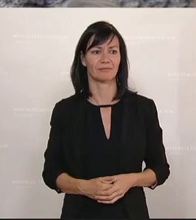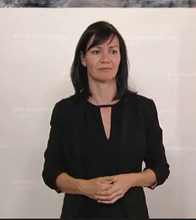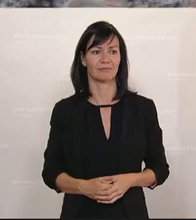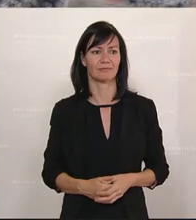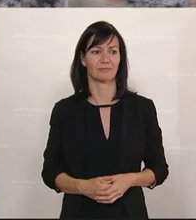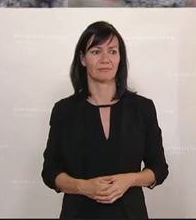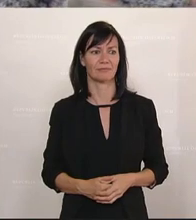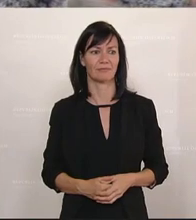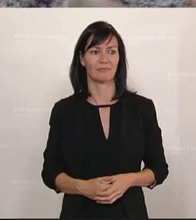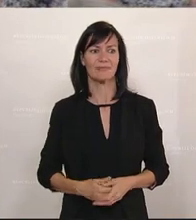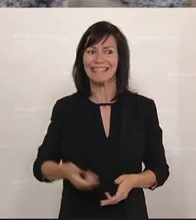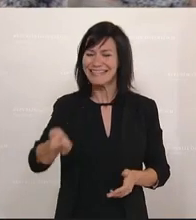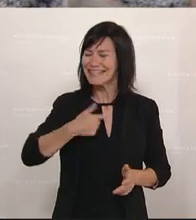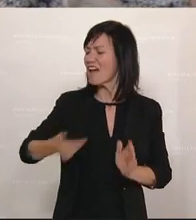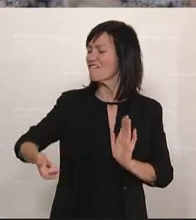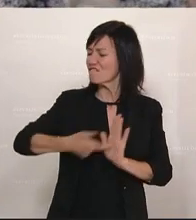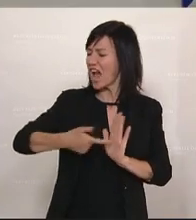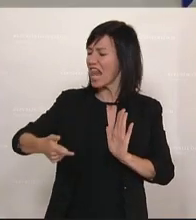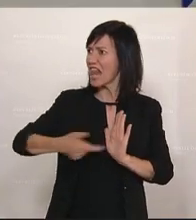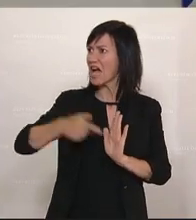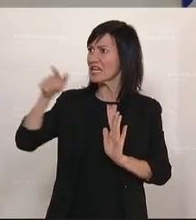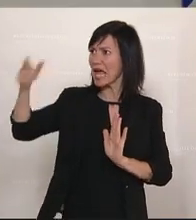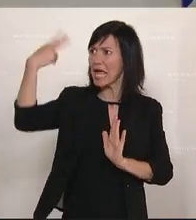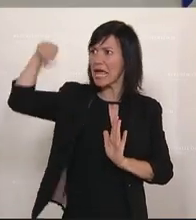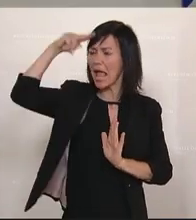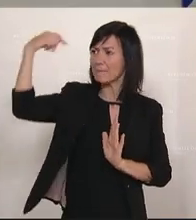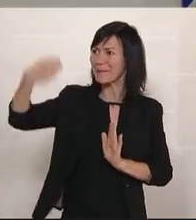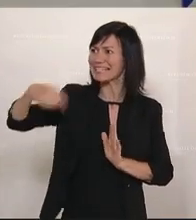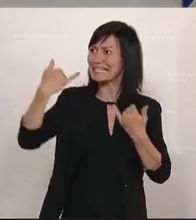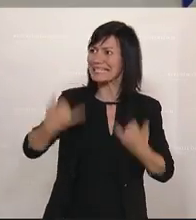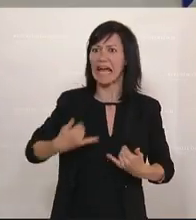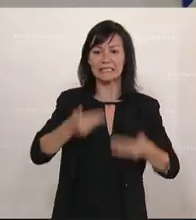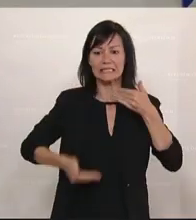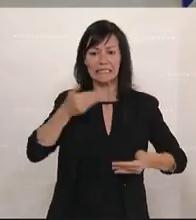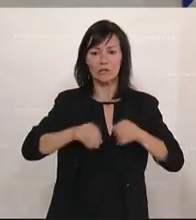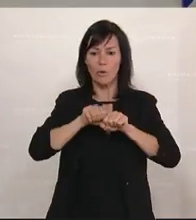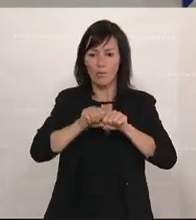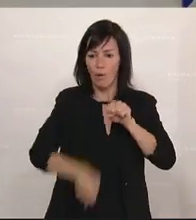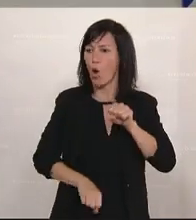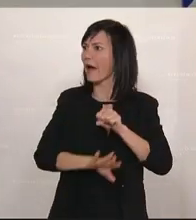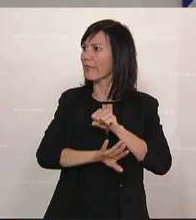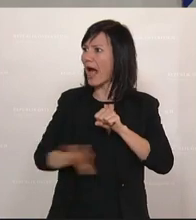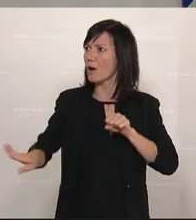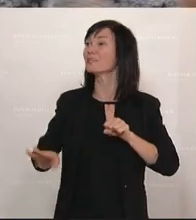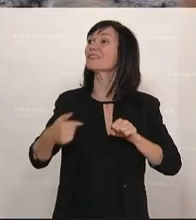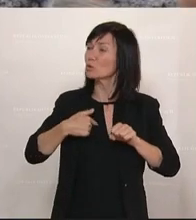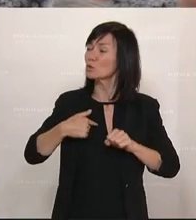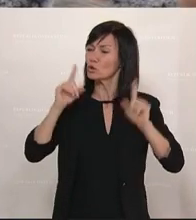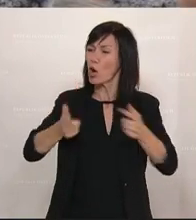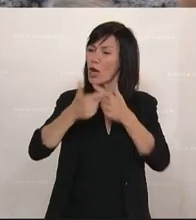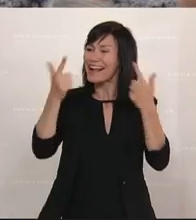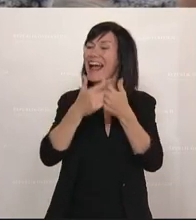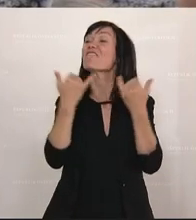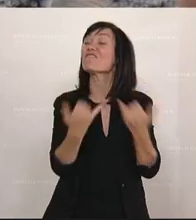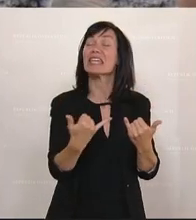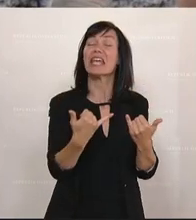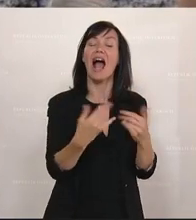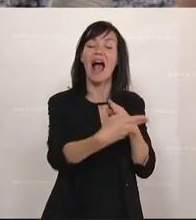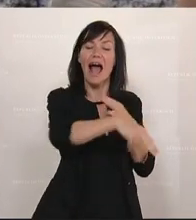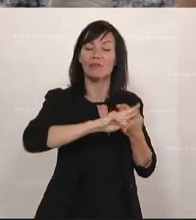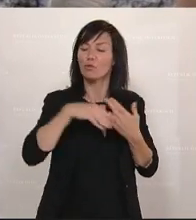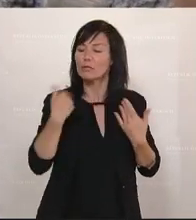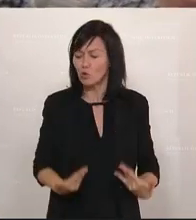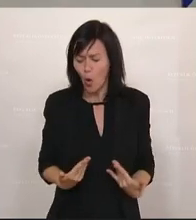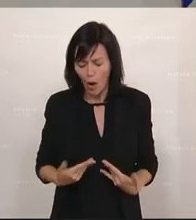Ich verlange jetzt, Präsident, dass diese Sitzung unterbrochen wird und geklärt wird, wie wir zu unseren Antworten kommen können. Weil so geht das sicher